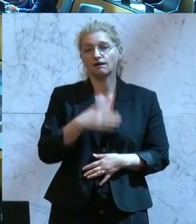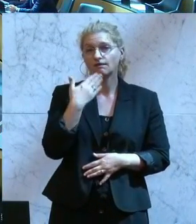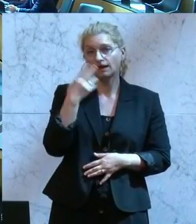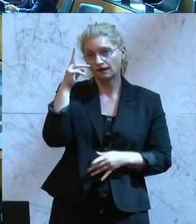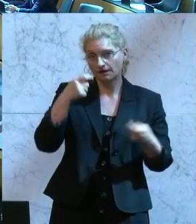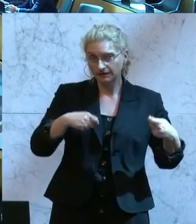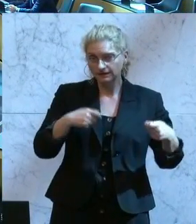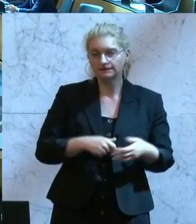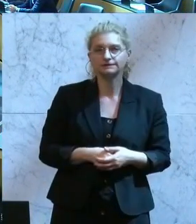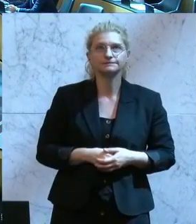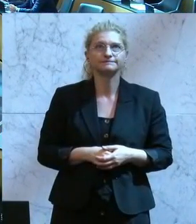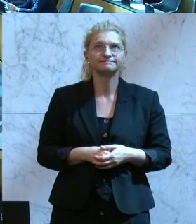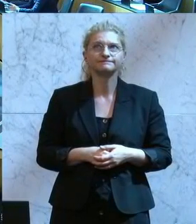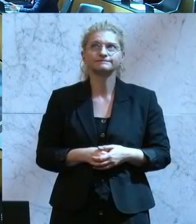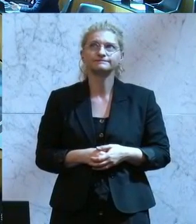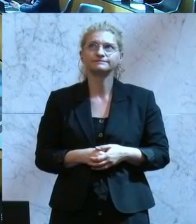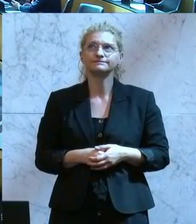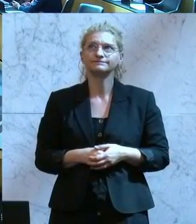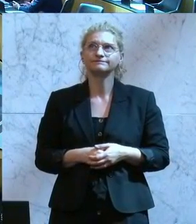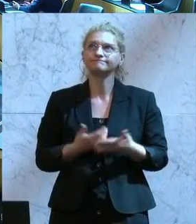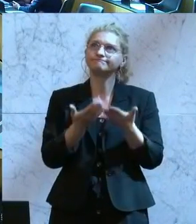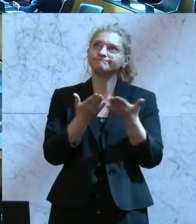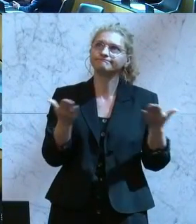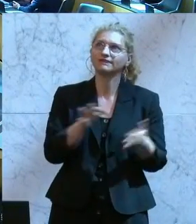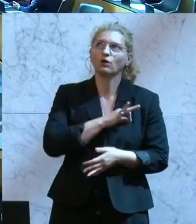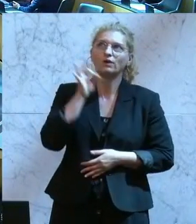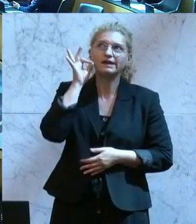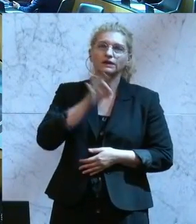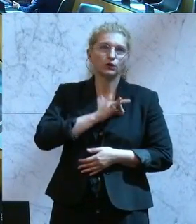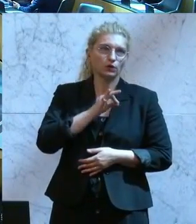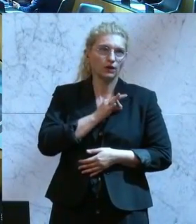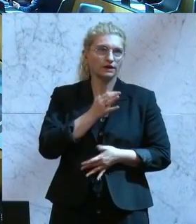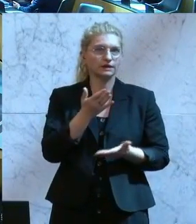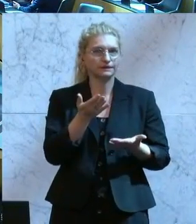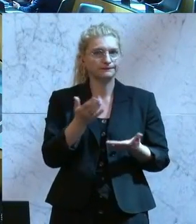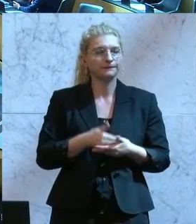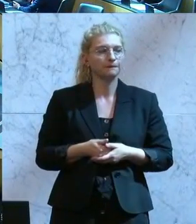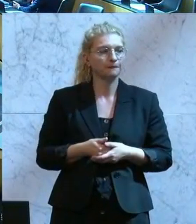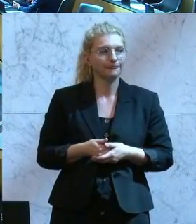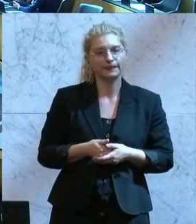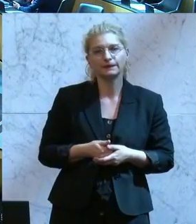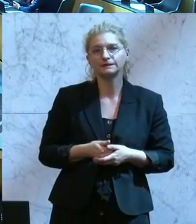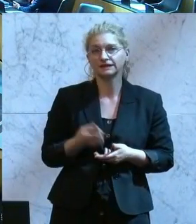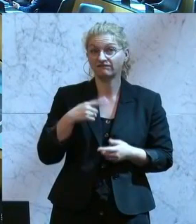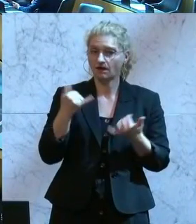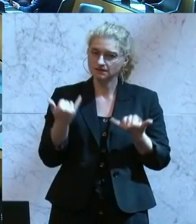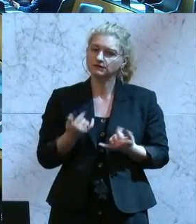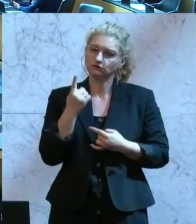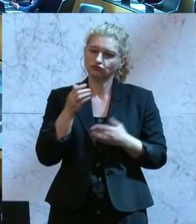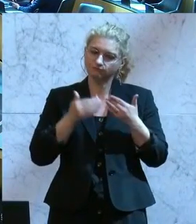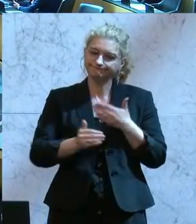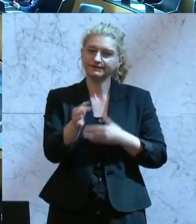Sie ist die Sprecherin für Netzpolitik. Geschätzte Kolleginnen und Kollegen, wir dürfen nun in die Tagesordnung